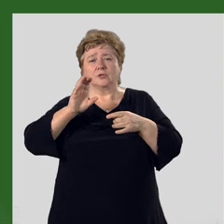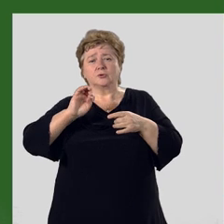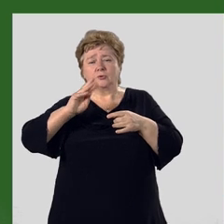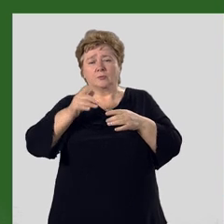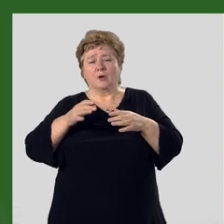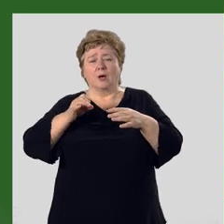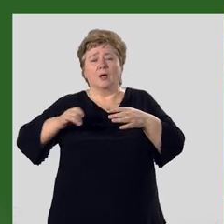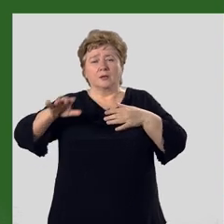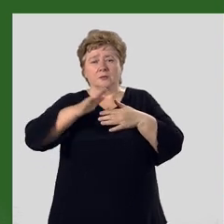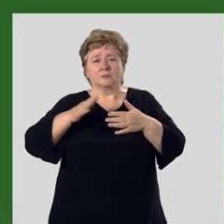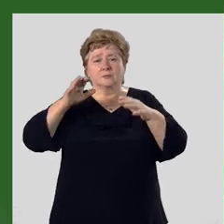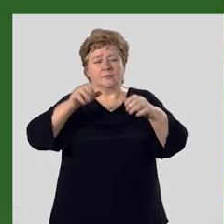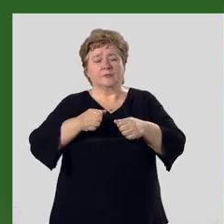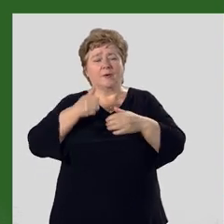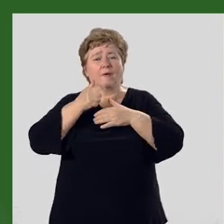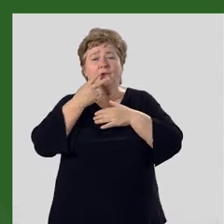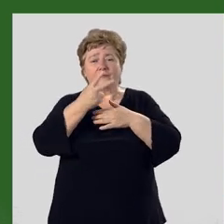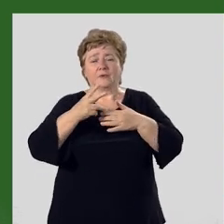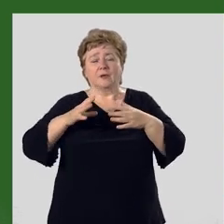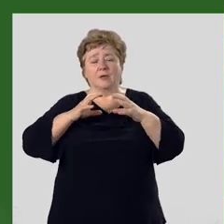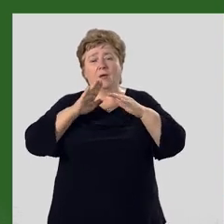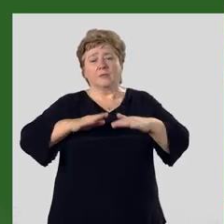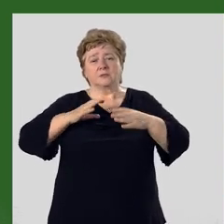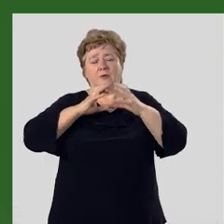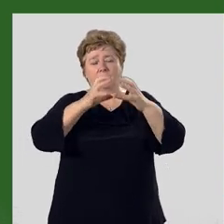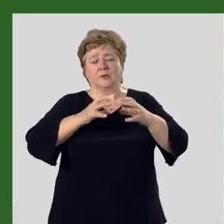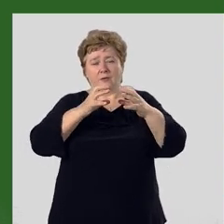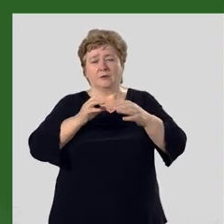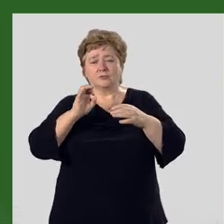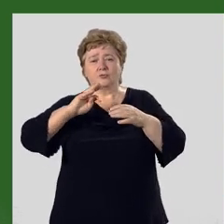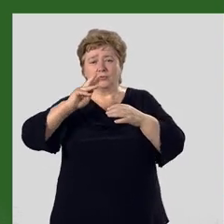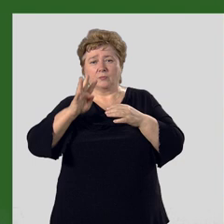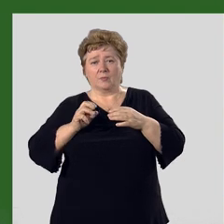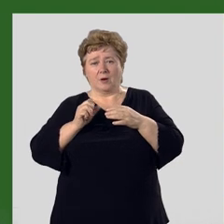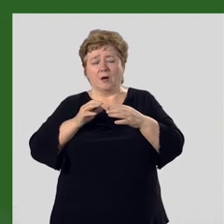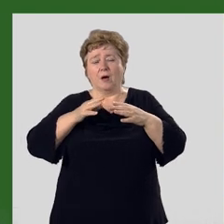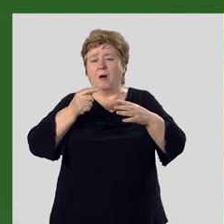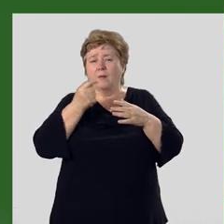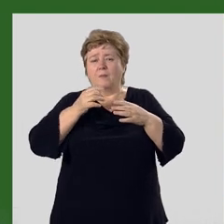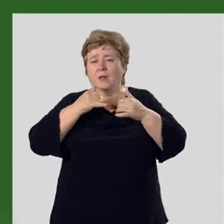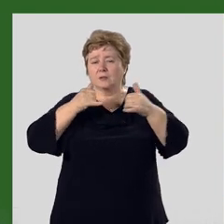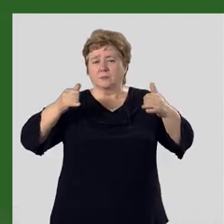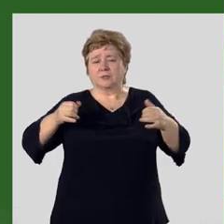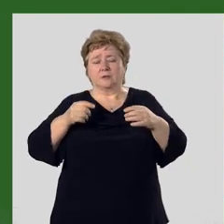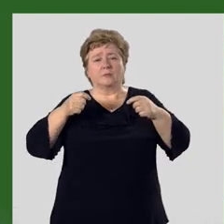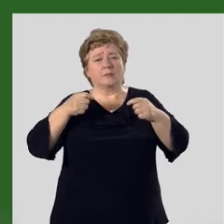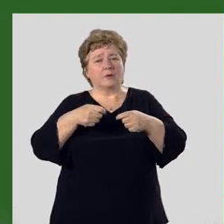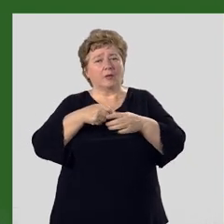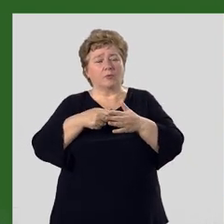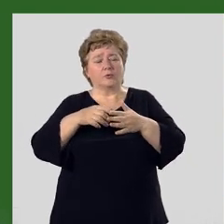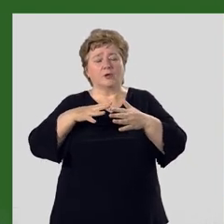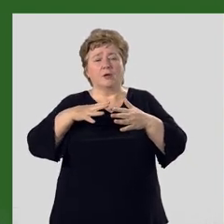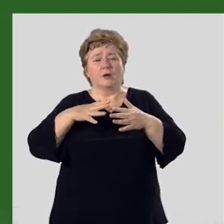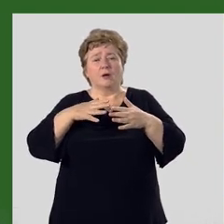республика занимает видное место в мире. Сюрма – малораспространенный продукт в мире.